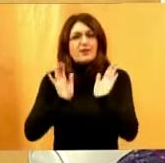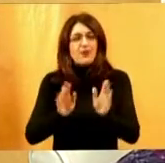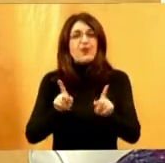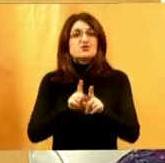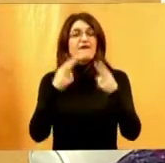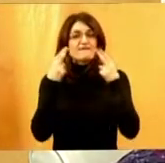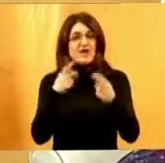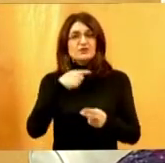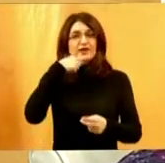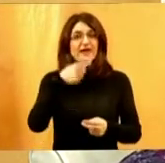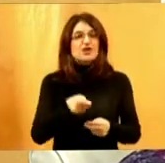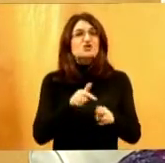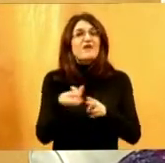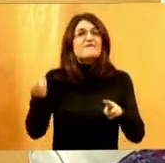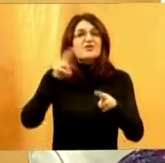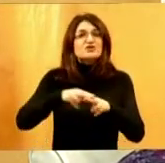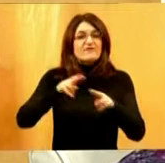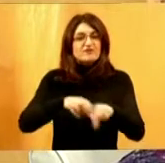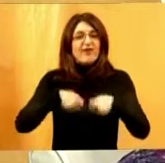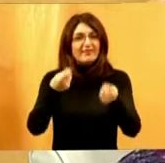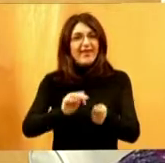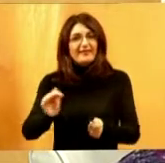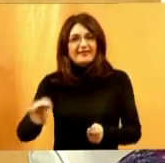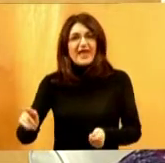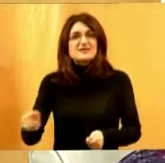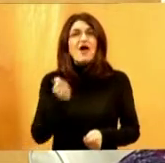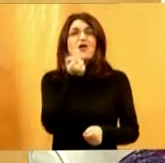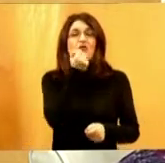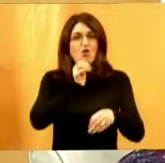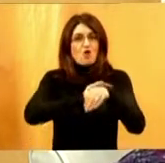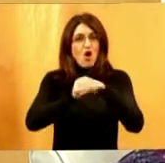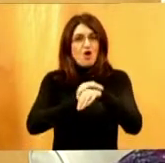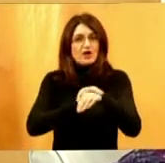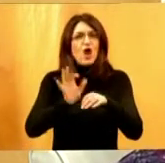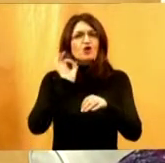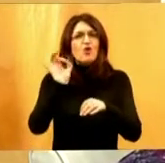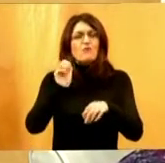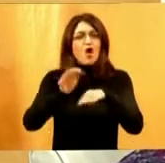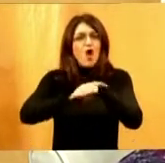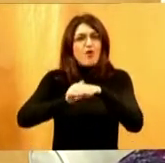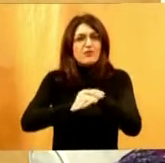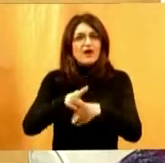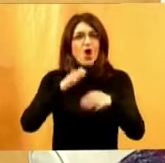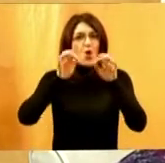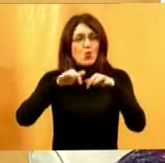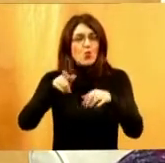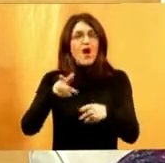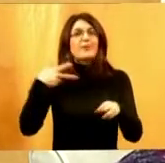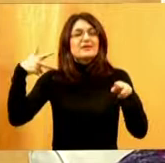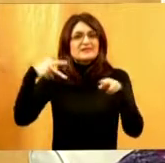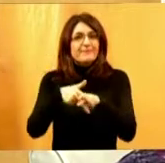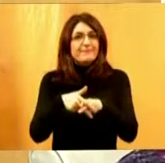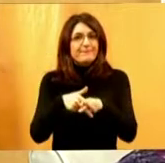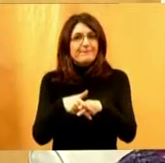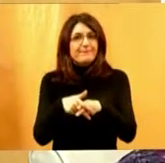važno napomenuti da ga što više dajete svojoj djeci sa korom, očišćenom, oprnom, skuhanom korom koja spriječava,